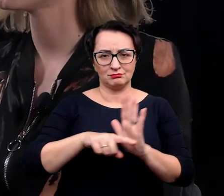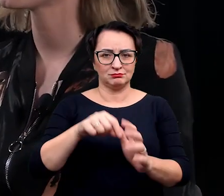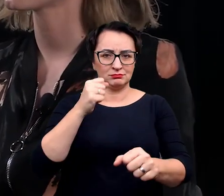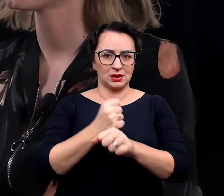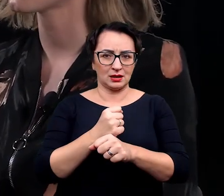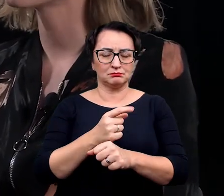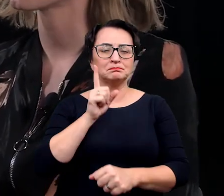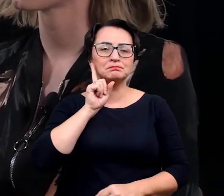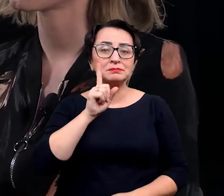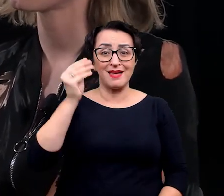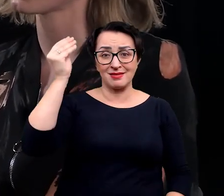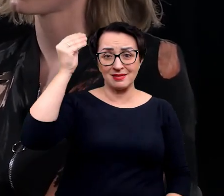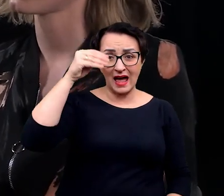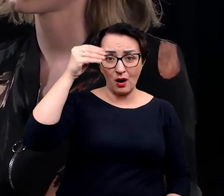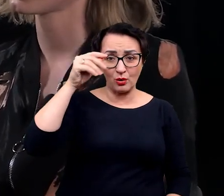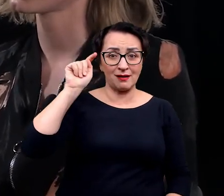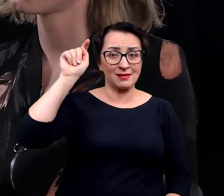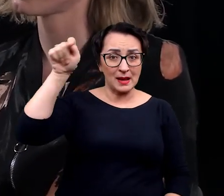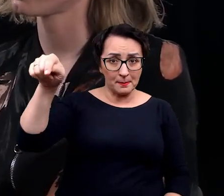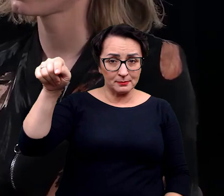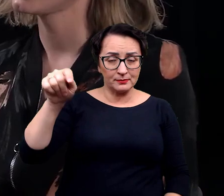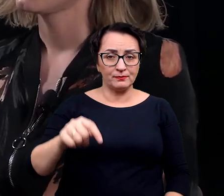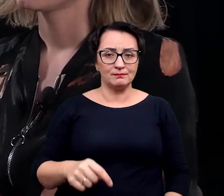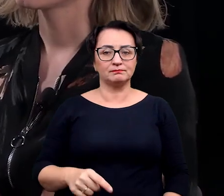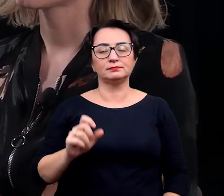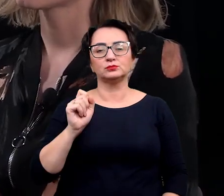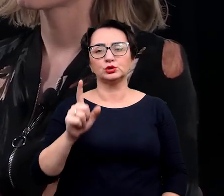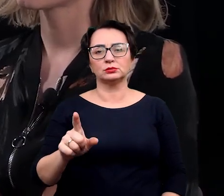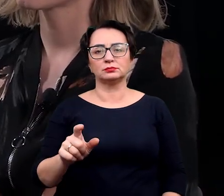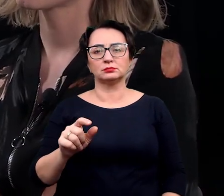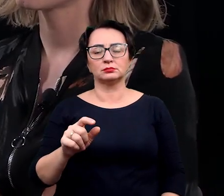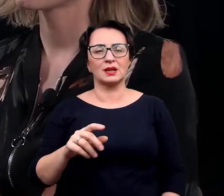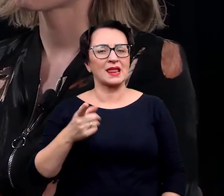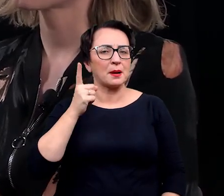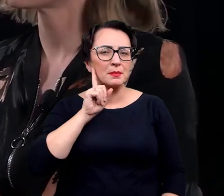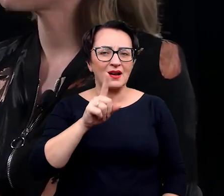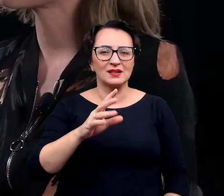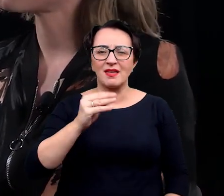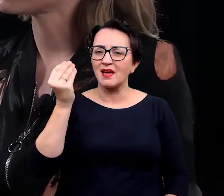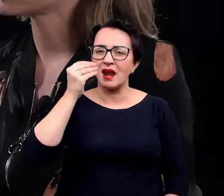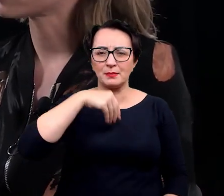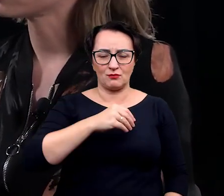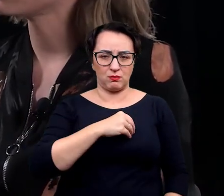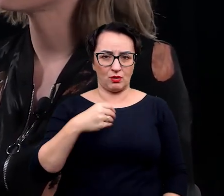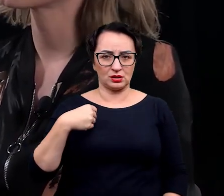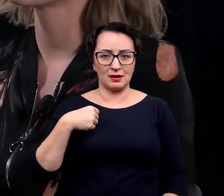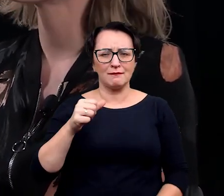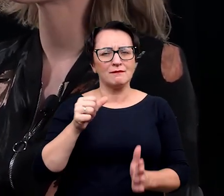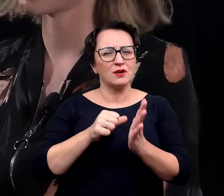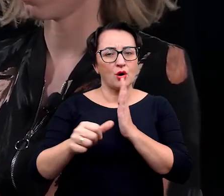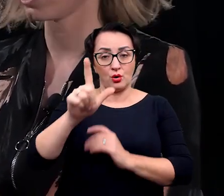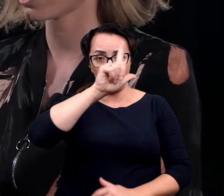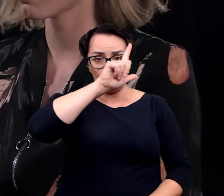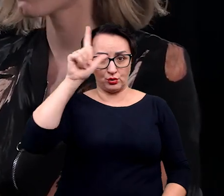Znaczy rzeczywiście nauka tam, która się odbywała, jest naprawdę najlepszą w Polsce i ludzie są